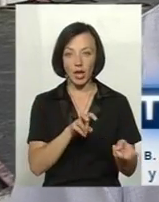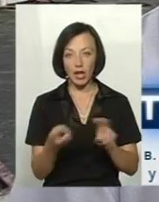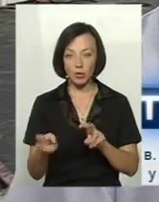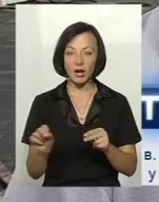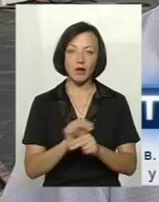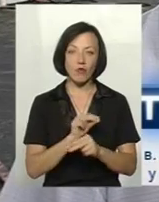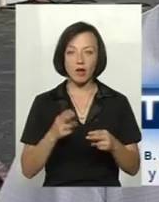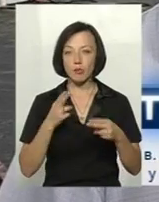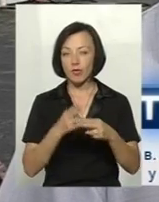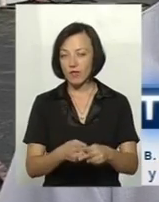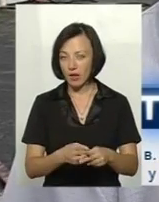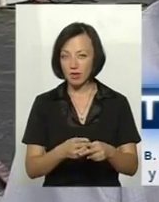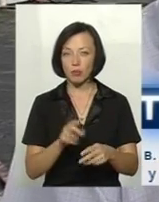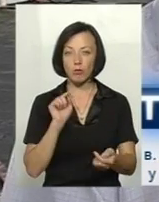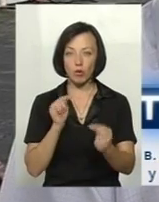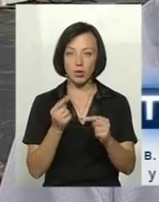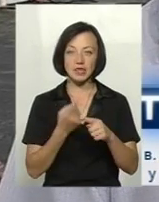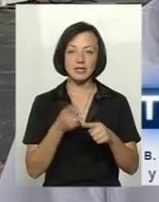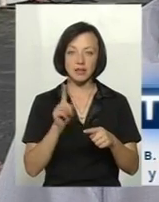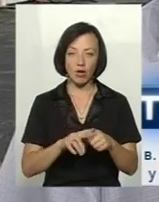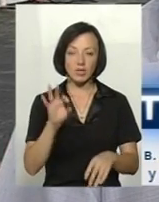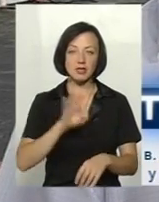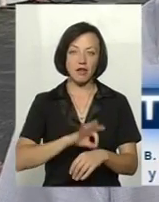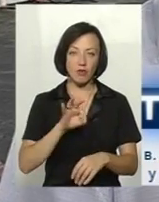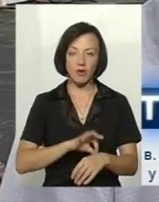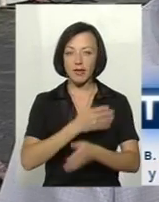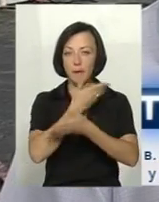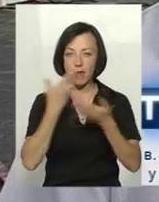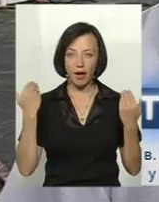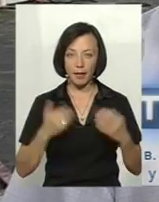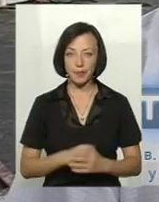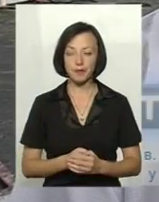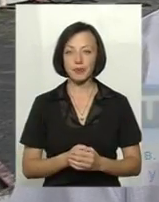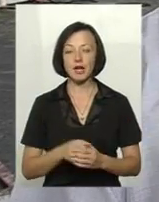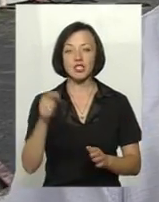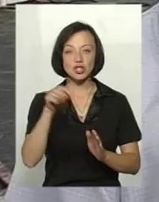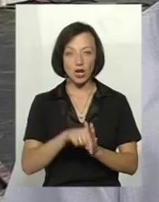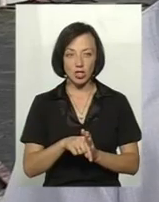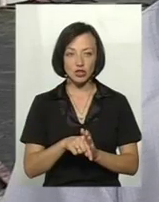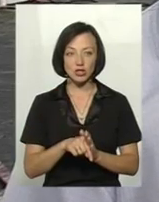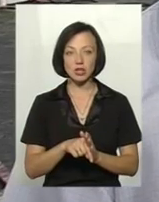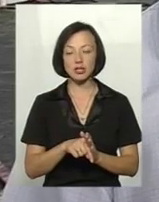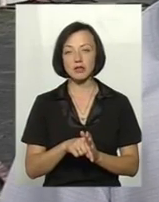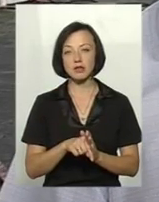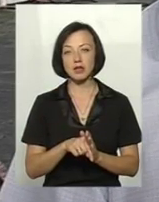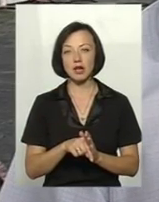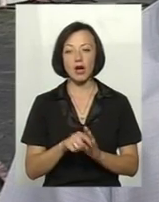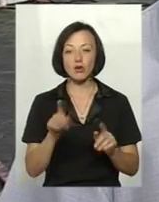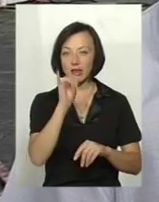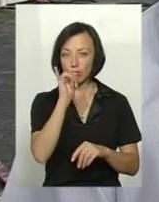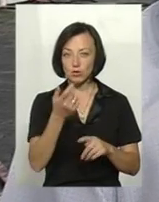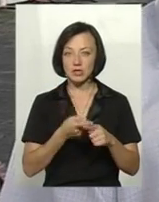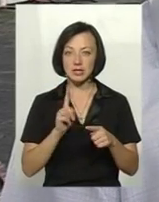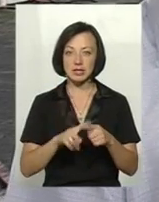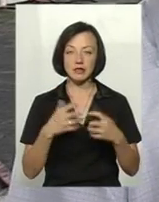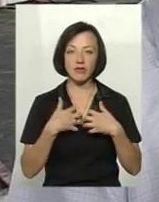і профілактика проти даного захворення немає. Значить, що доє недопущення даного